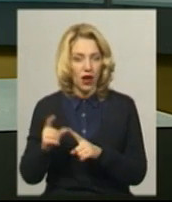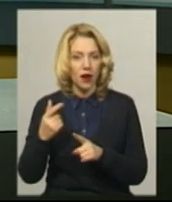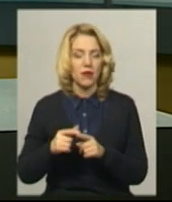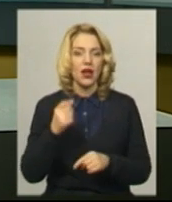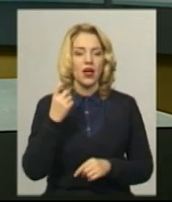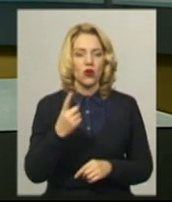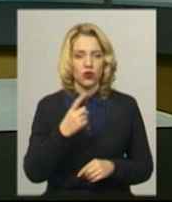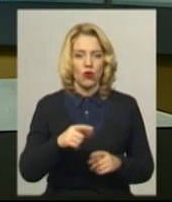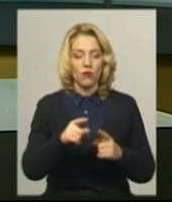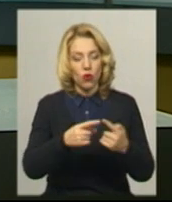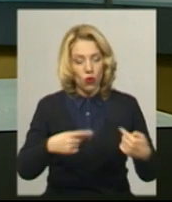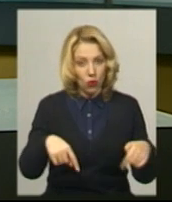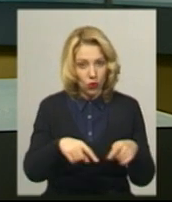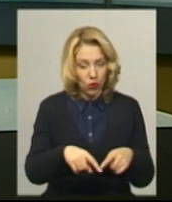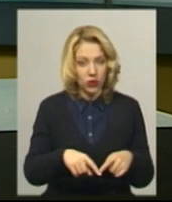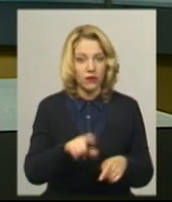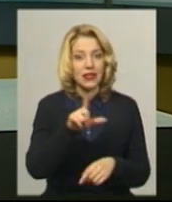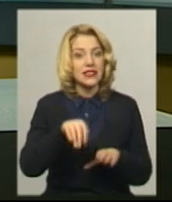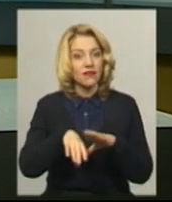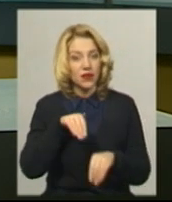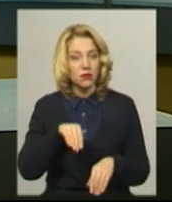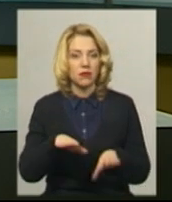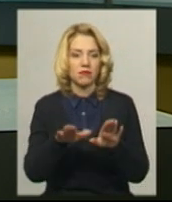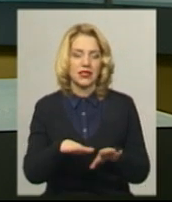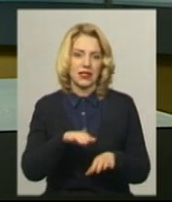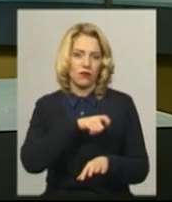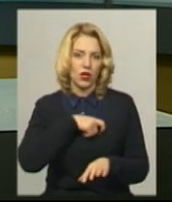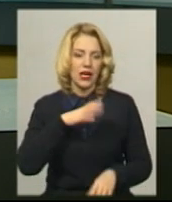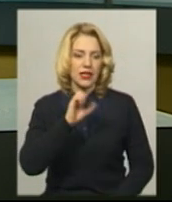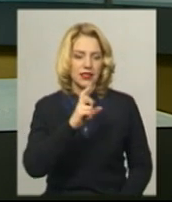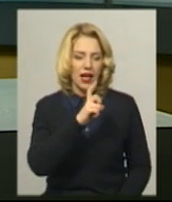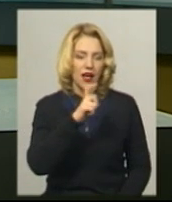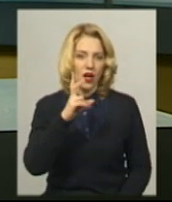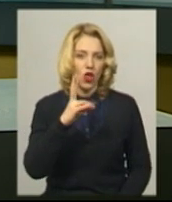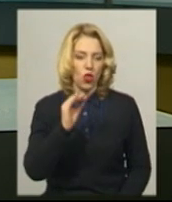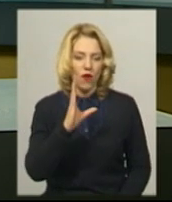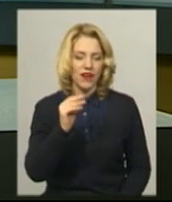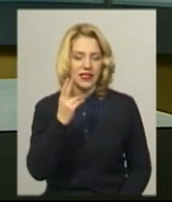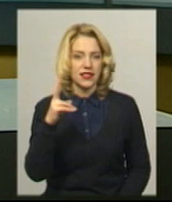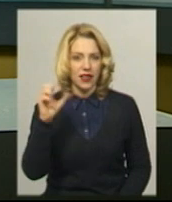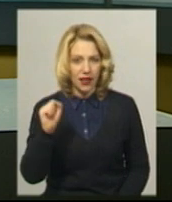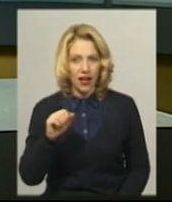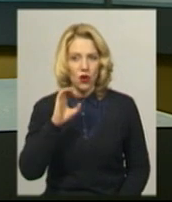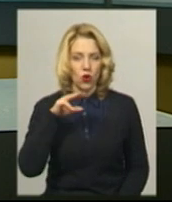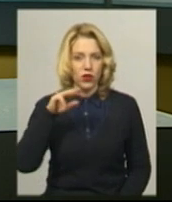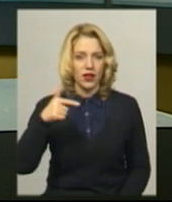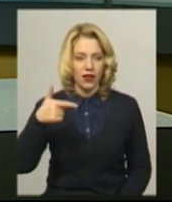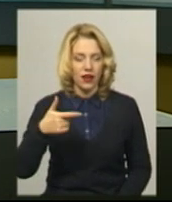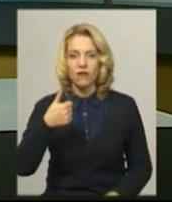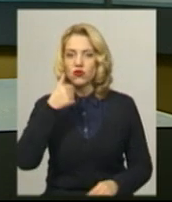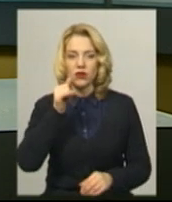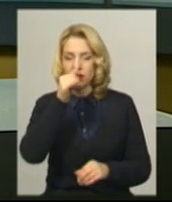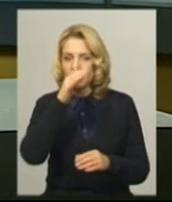одномандатних округів з виборів місцевих депутатів Сахновецької ОТГ, які відбулись вчора, 22 грудня, не змогли